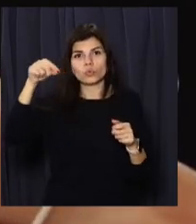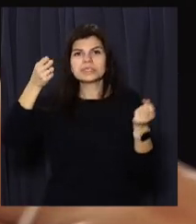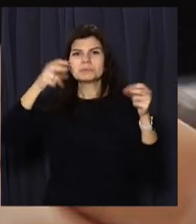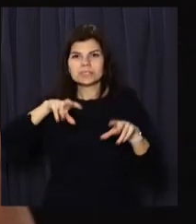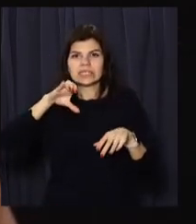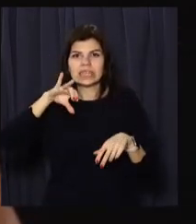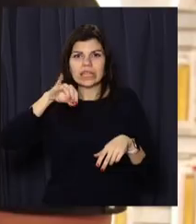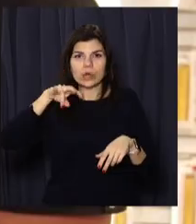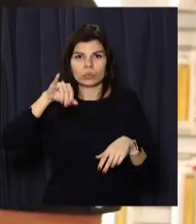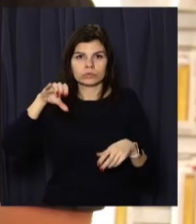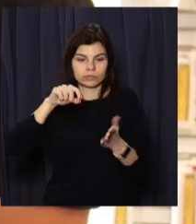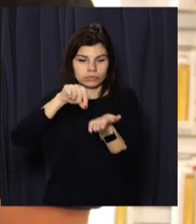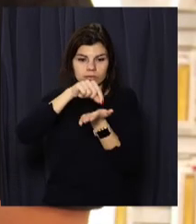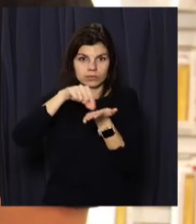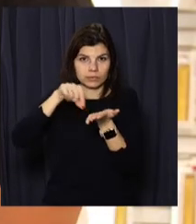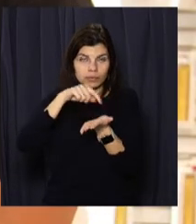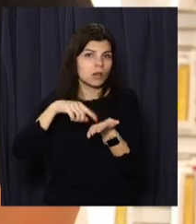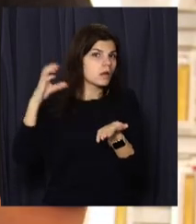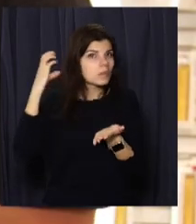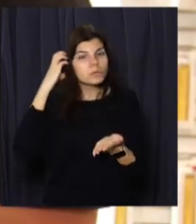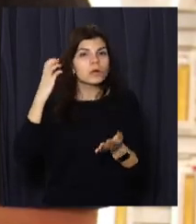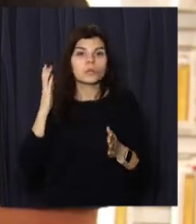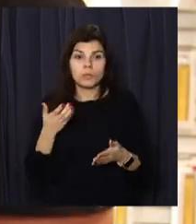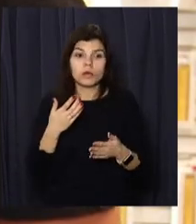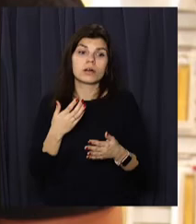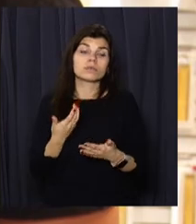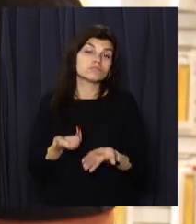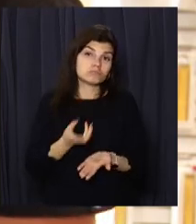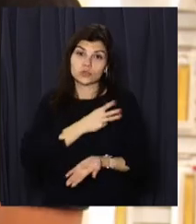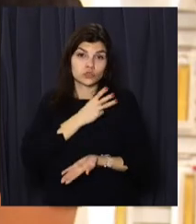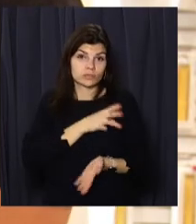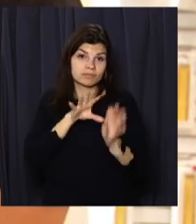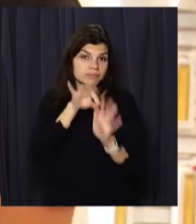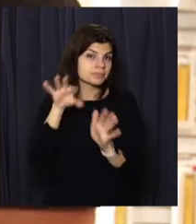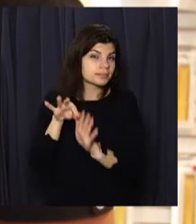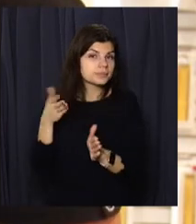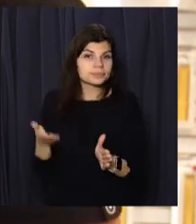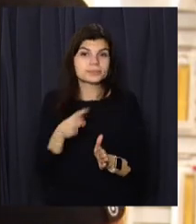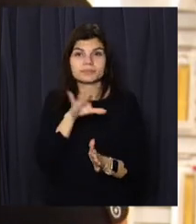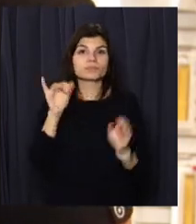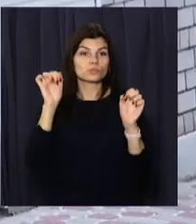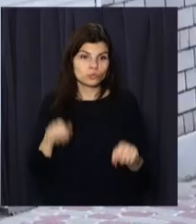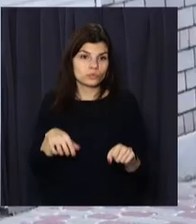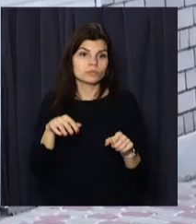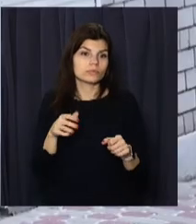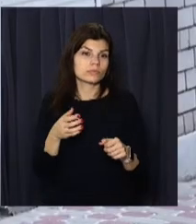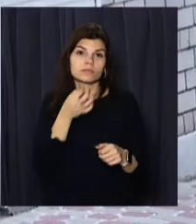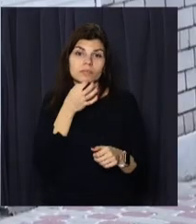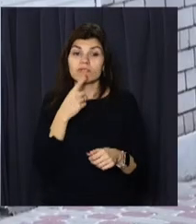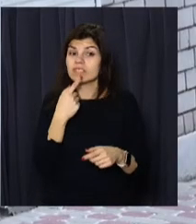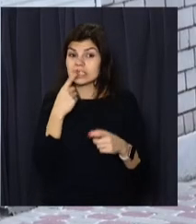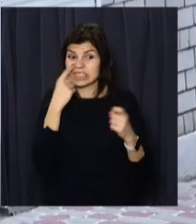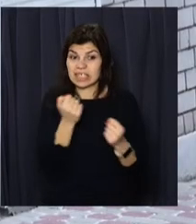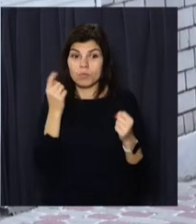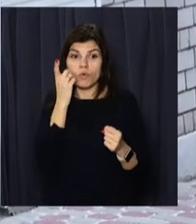руки з тепла. Та перетворити зимове стільникове спілкування на більш комфортне та надійне. Ви можете й самі. Холодної пори